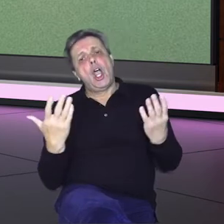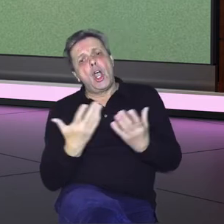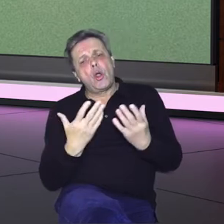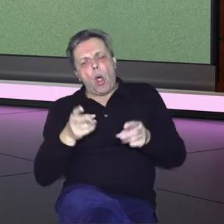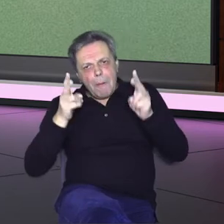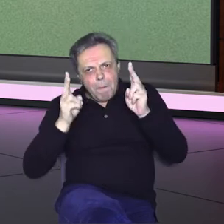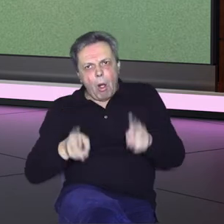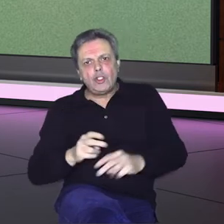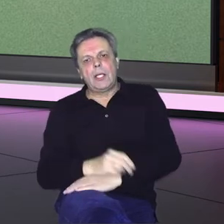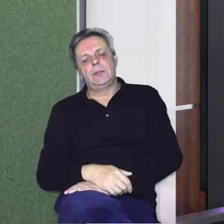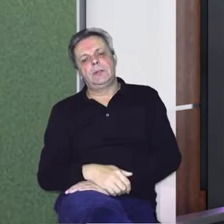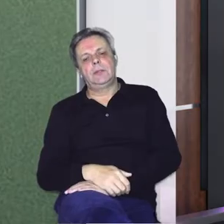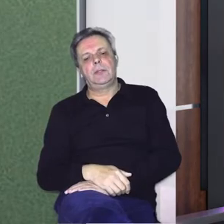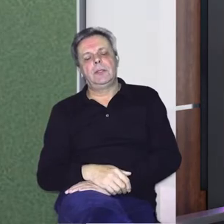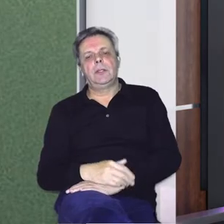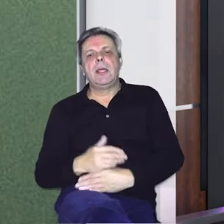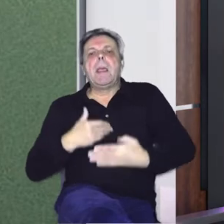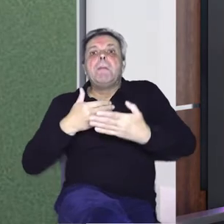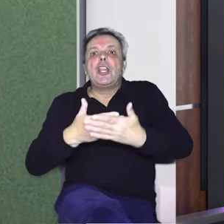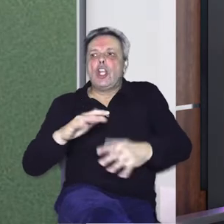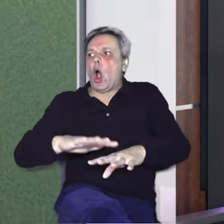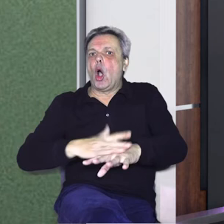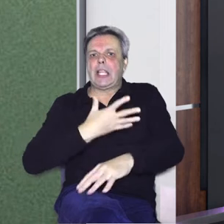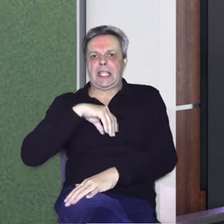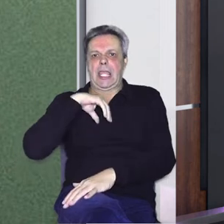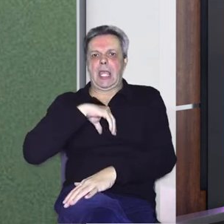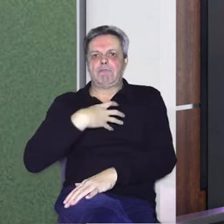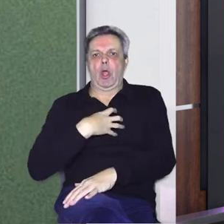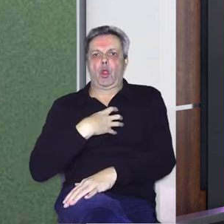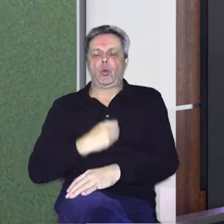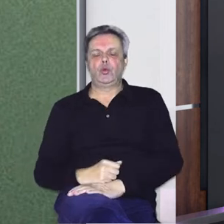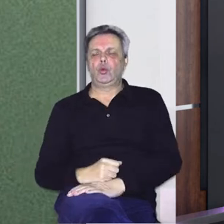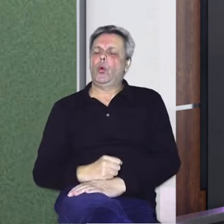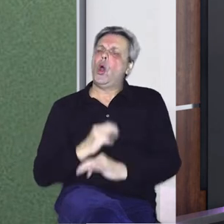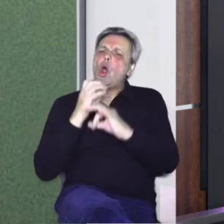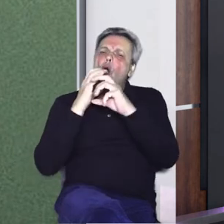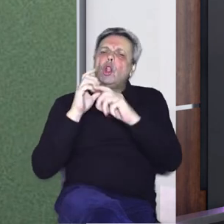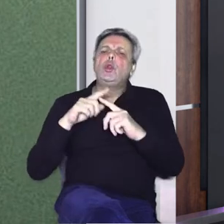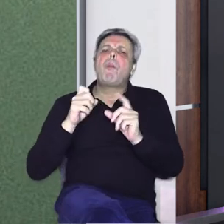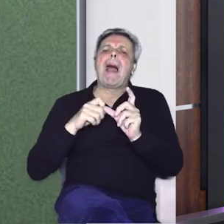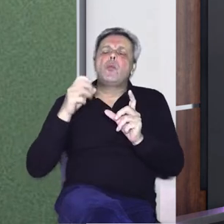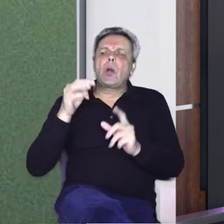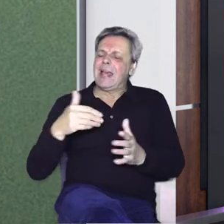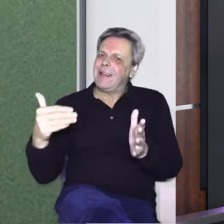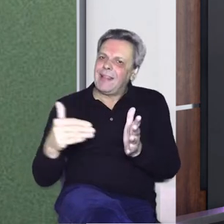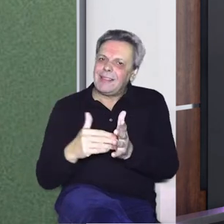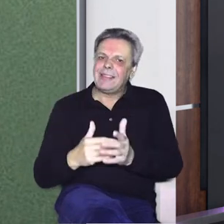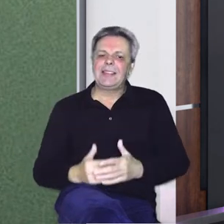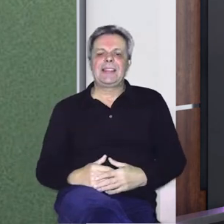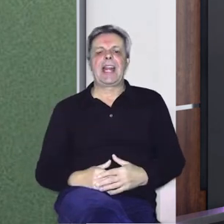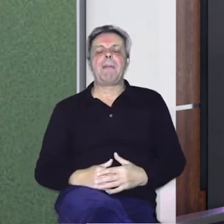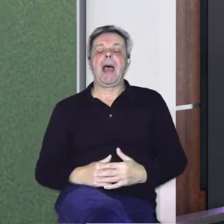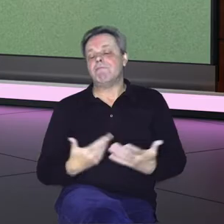može prići i osjetiti dušu. Trubadur treba